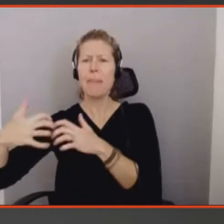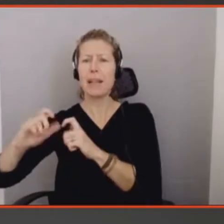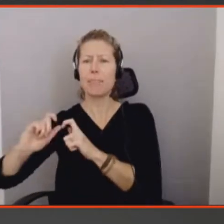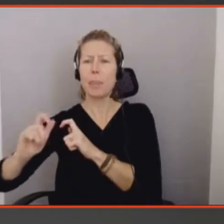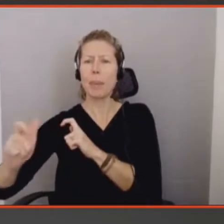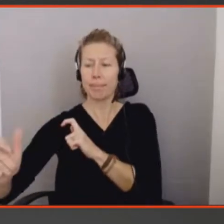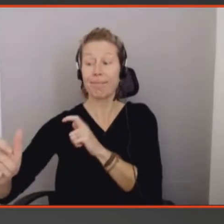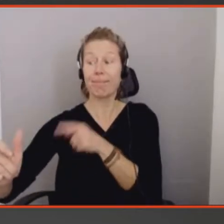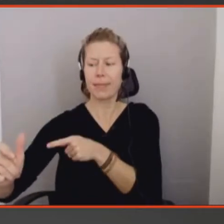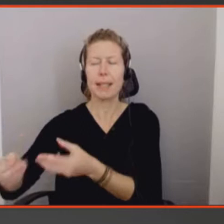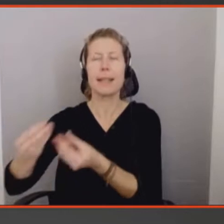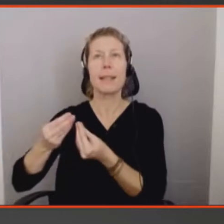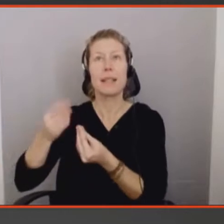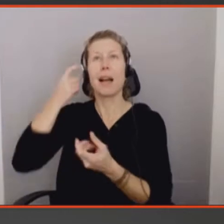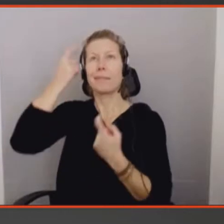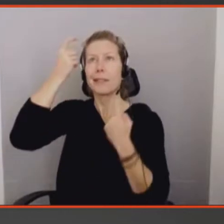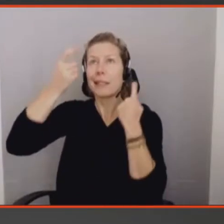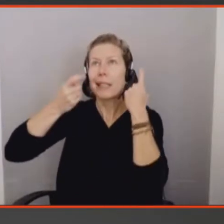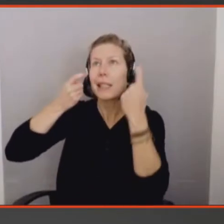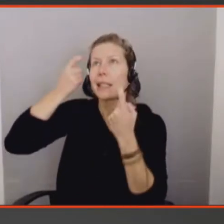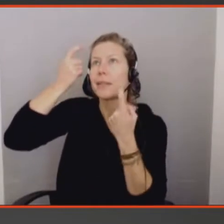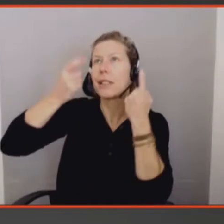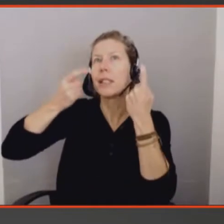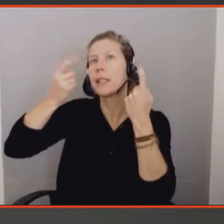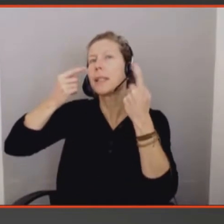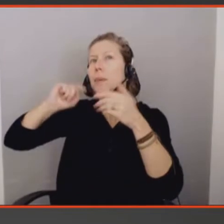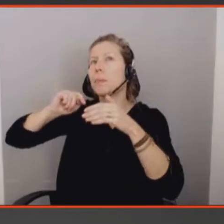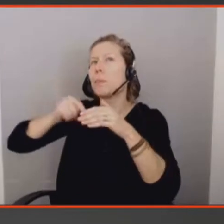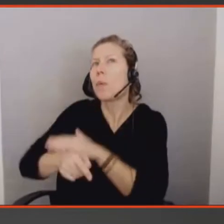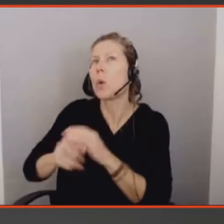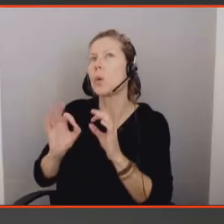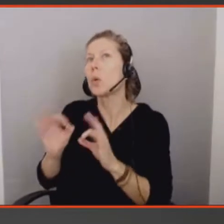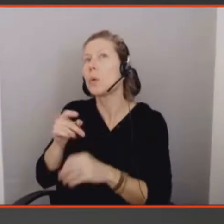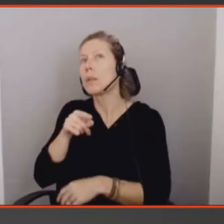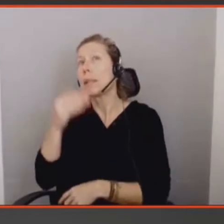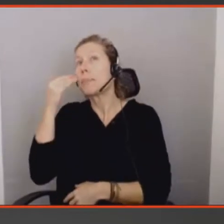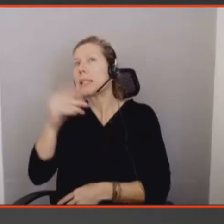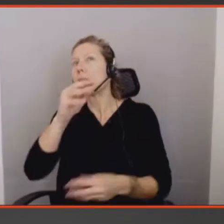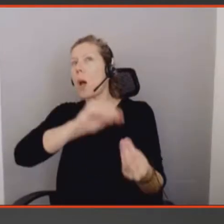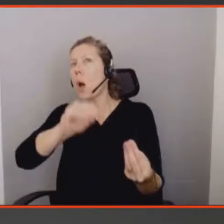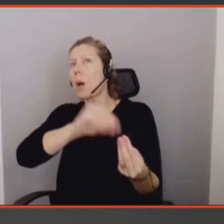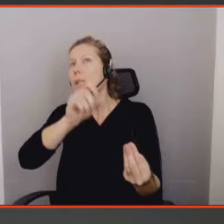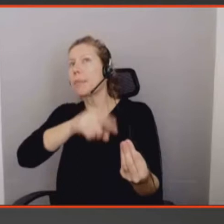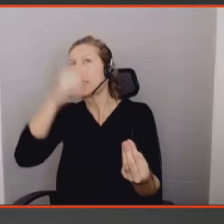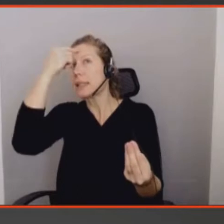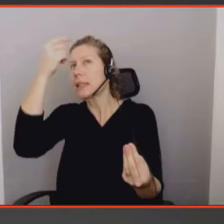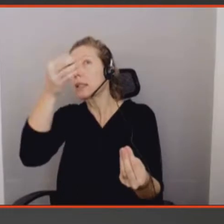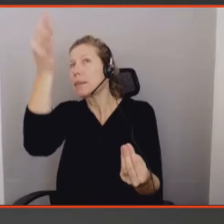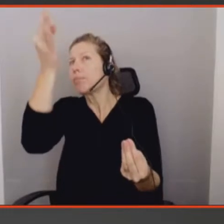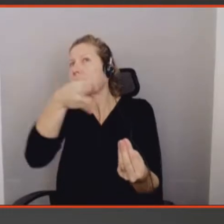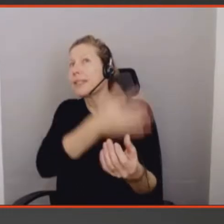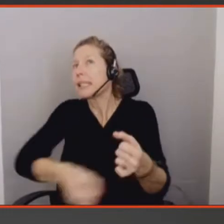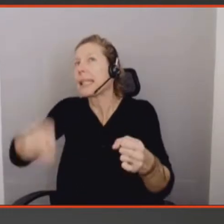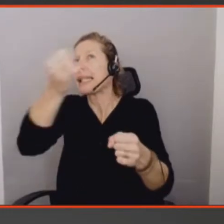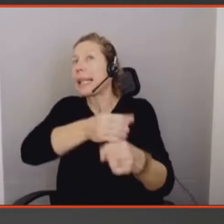spécifiquement à de'idéation, à comment faire pour donner du sens si jamais vous créez un objet, si jamais vous êtes dans une session de création, et vous vous dites,